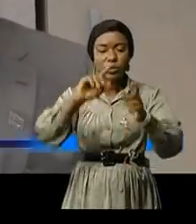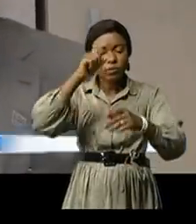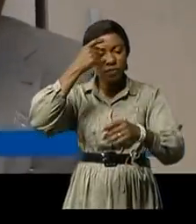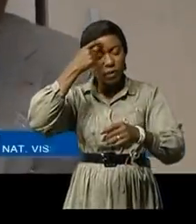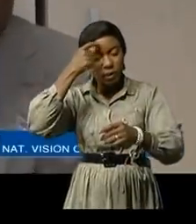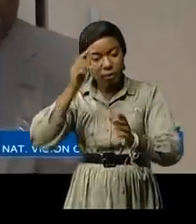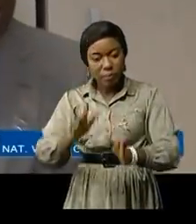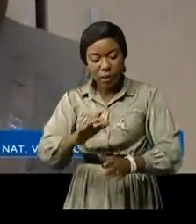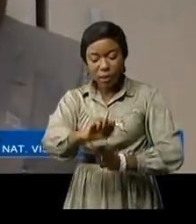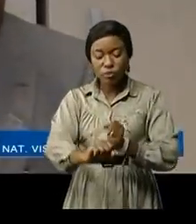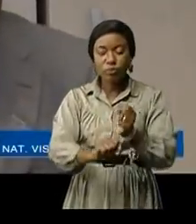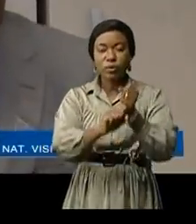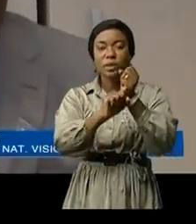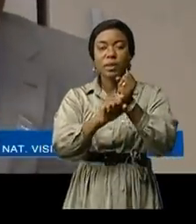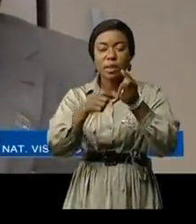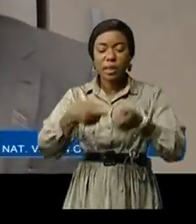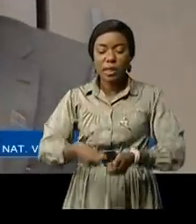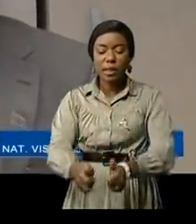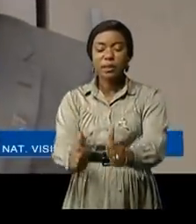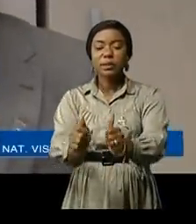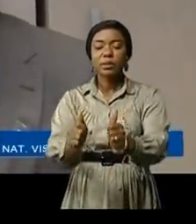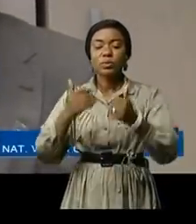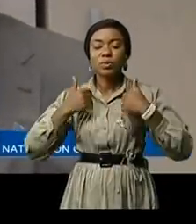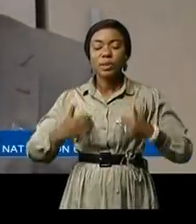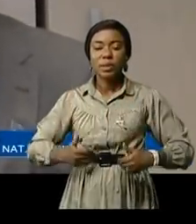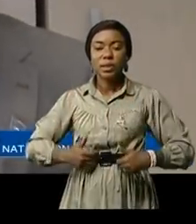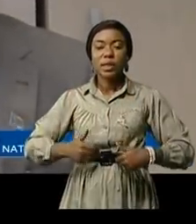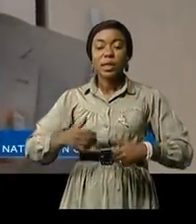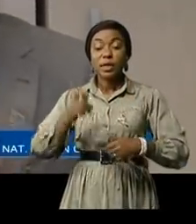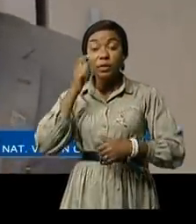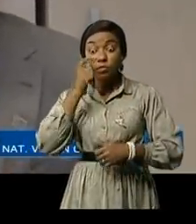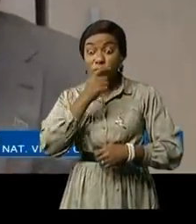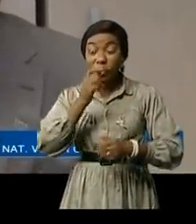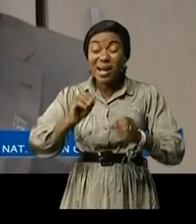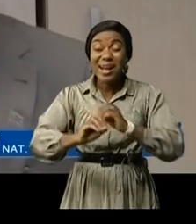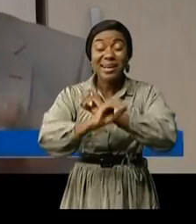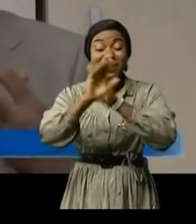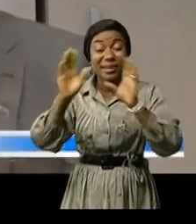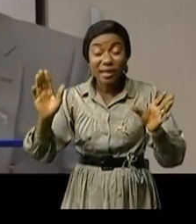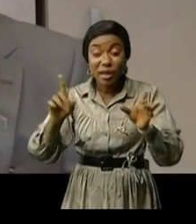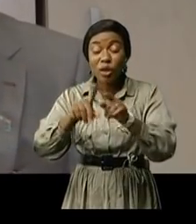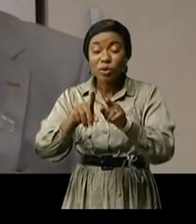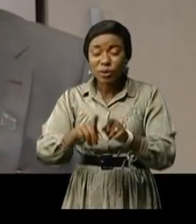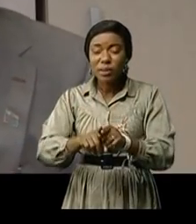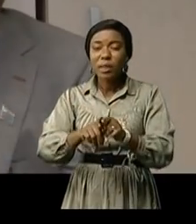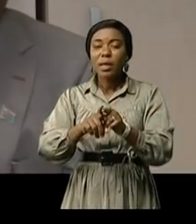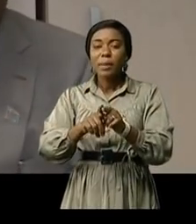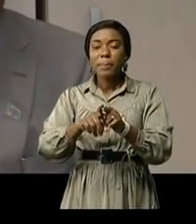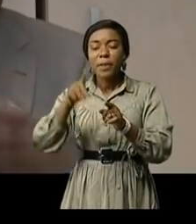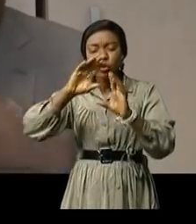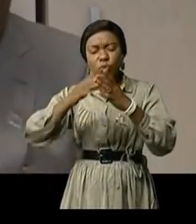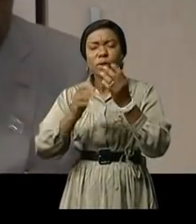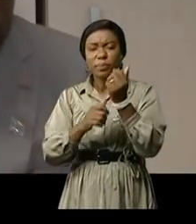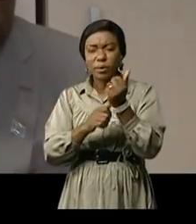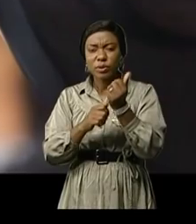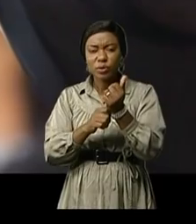à soutenir l'accès aux santé oculaires universelle et s'assurer que tout le monde